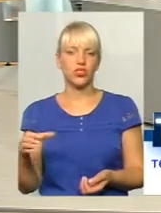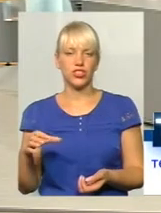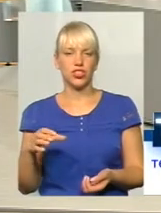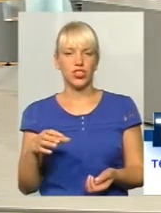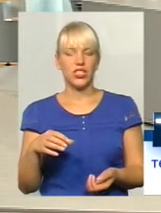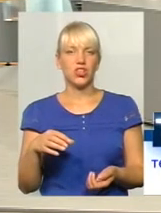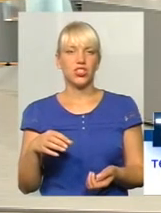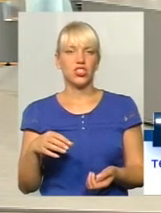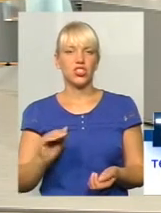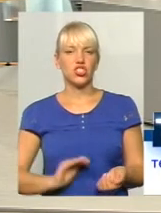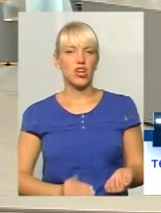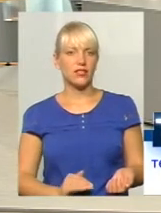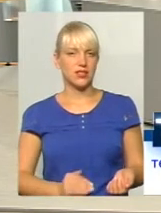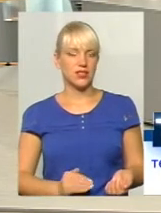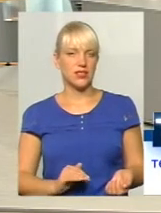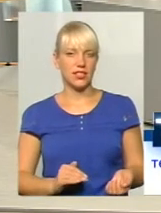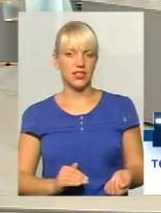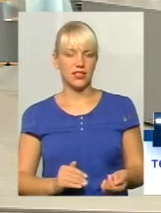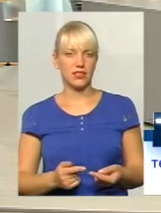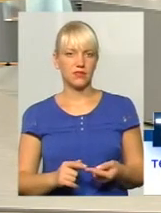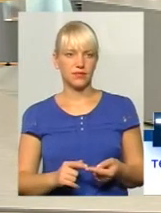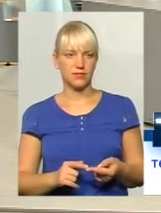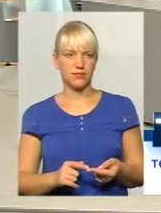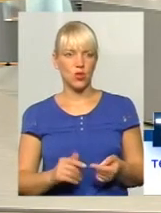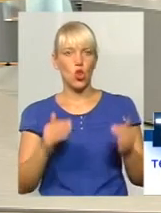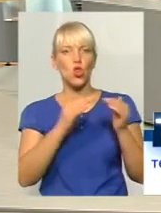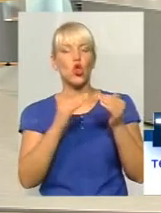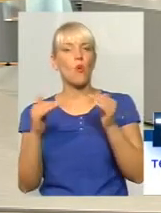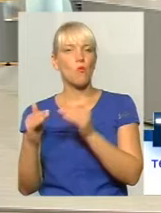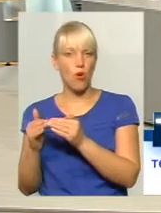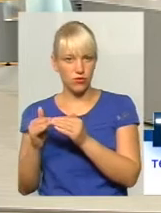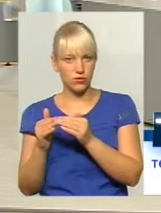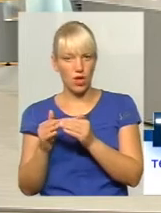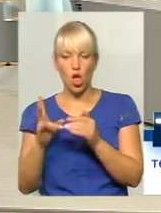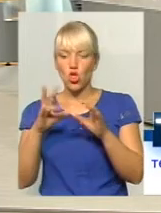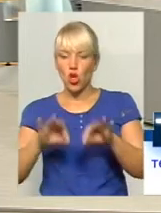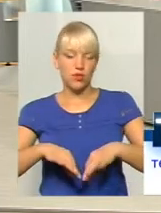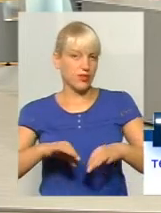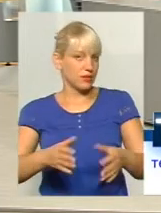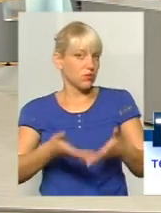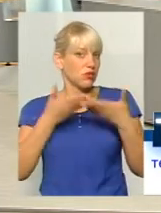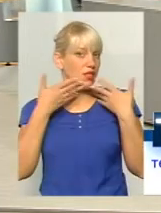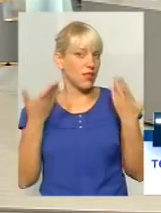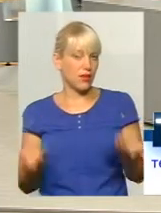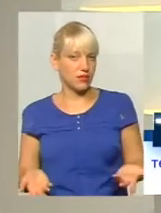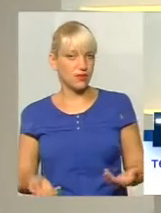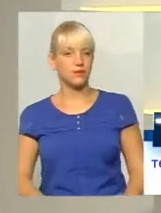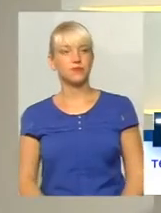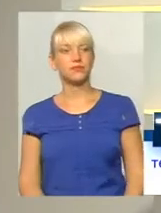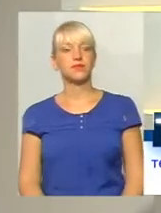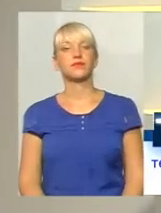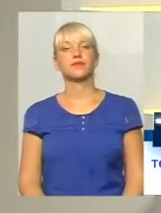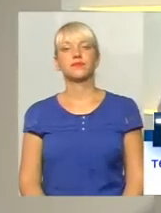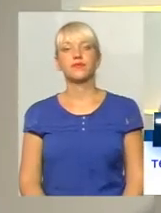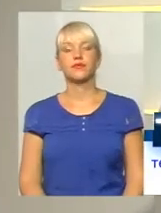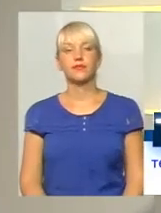це високо повідомо, а транспортніки не ходять. Я дякую, я зрозумів ваше